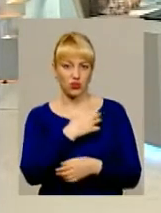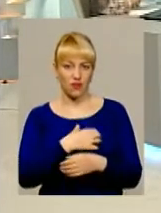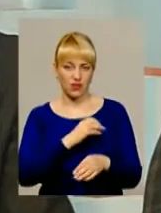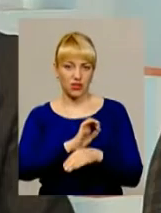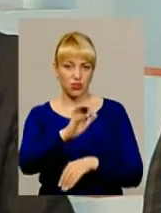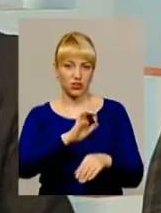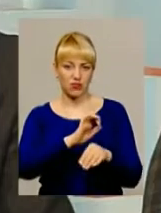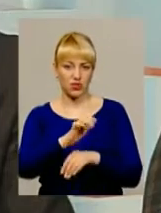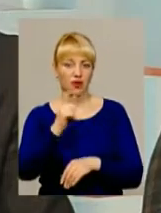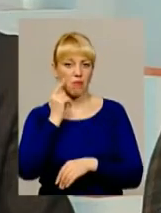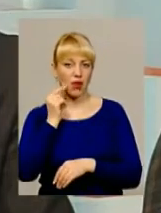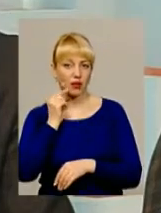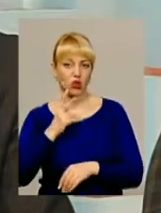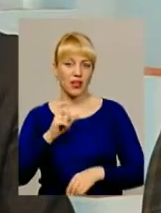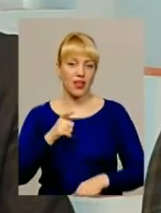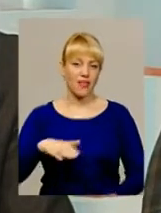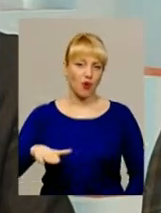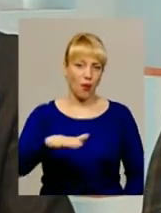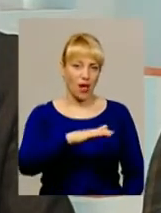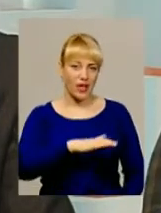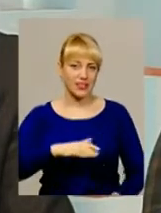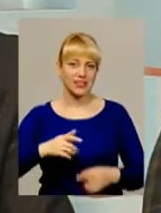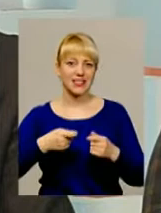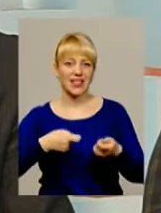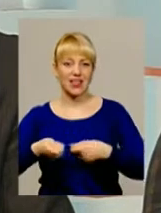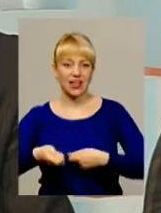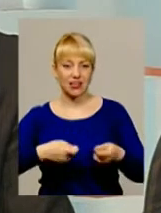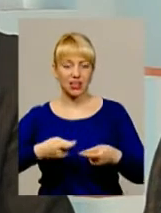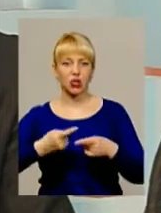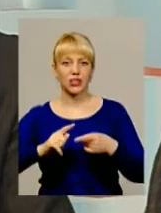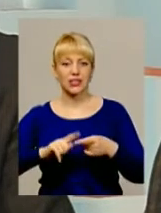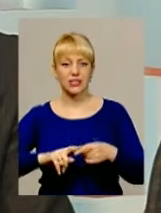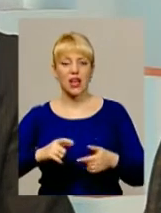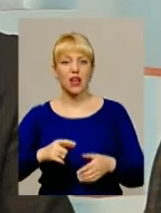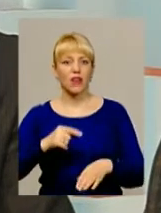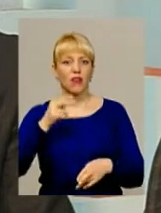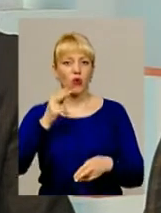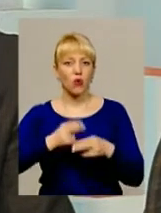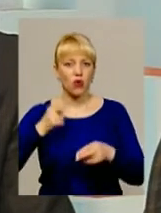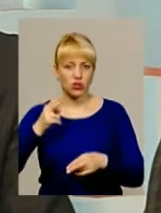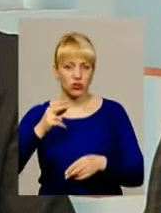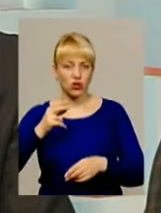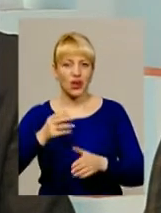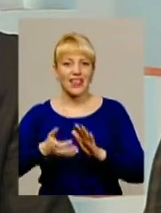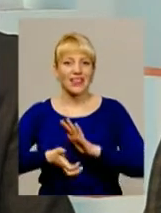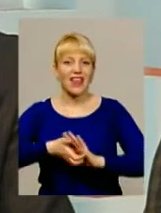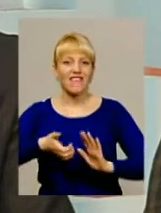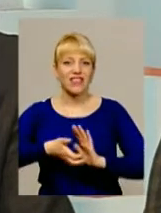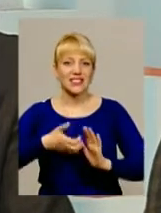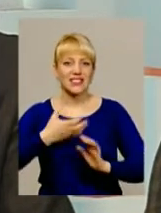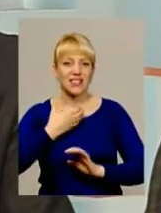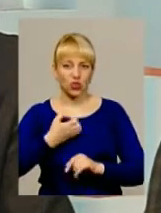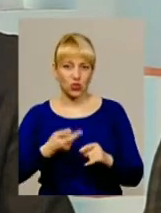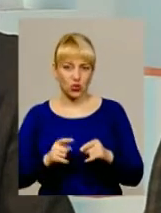поставщиків якраз меду на європейський ринок, і ця професія стала гостродефіцитною. Якщо у нас раніше майже